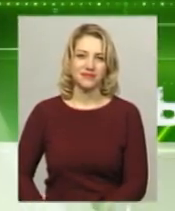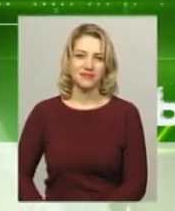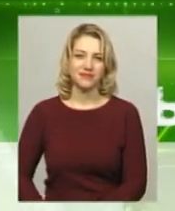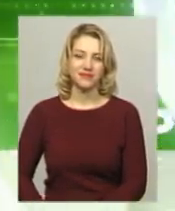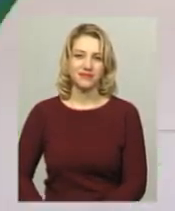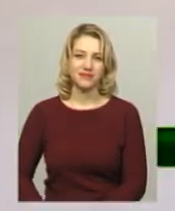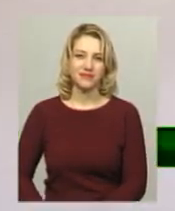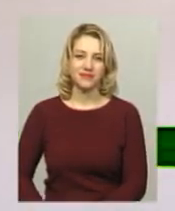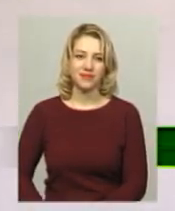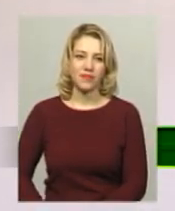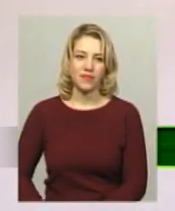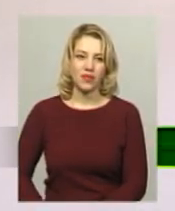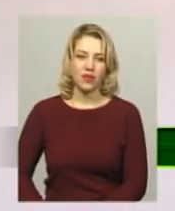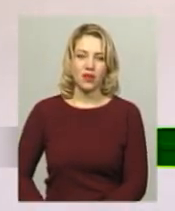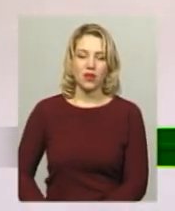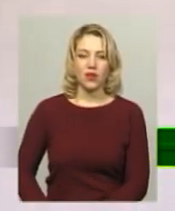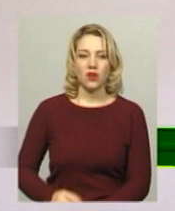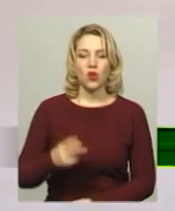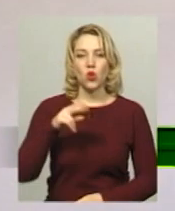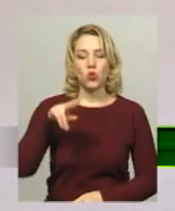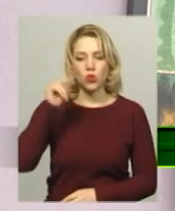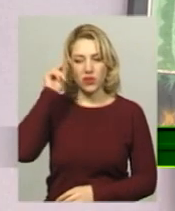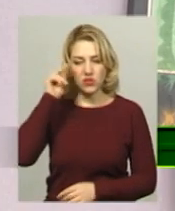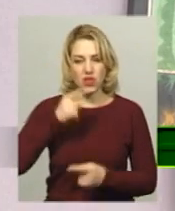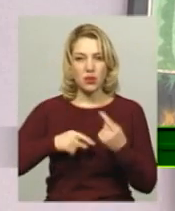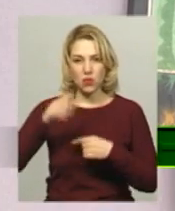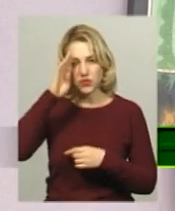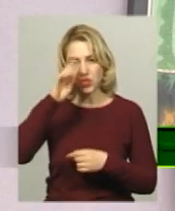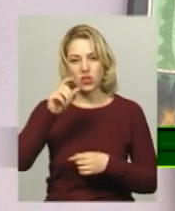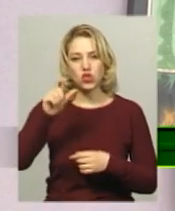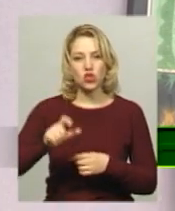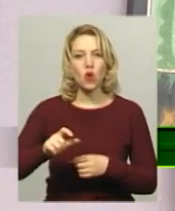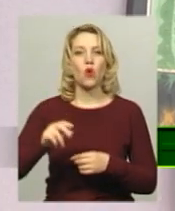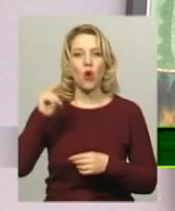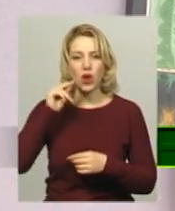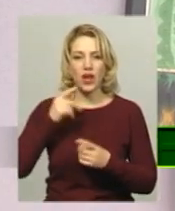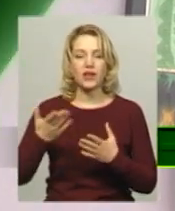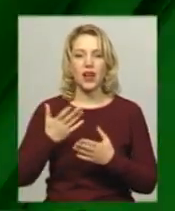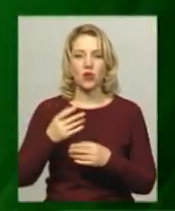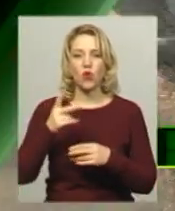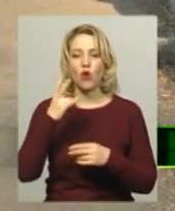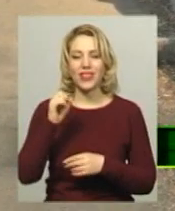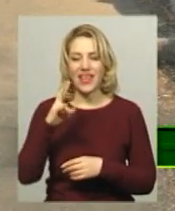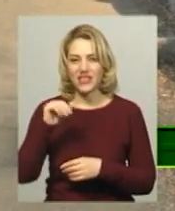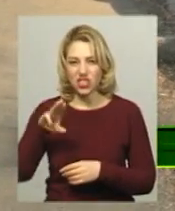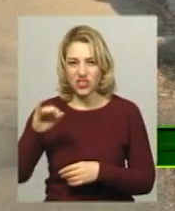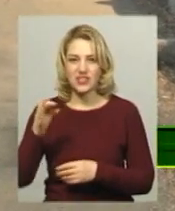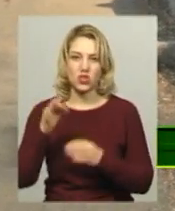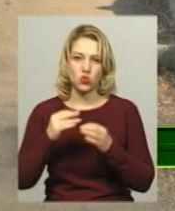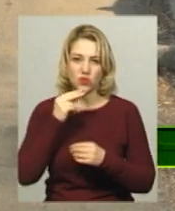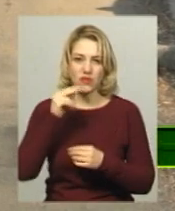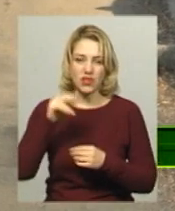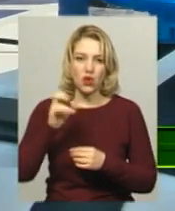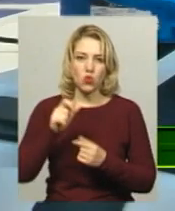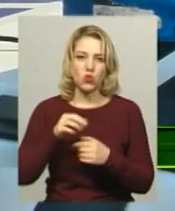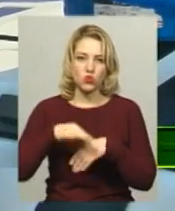Музика До навчання повернувся школяр, якого Нетішинський міський суд визнав винним у цькуванні вчителя. Святковий рейд